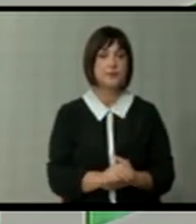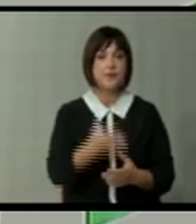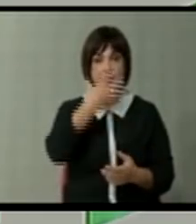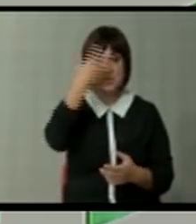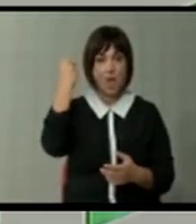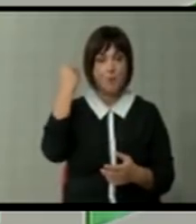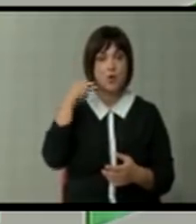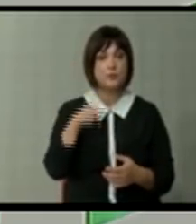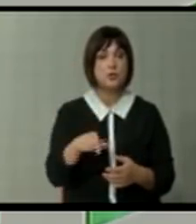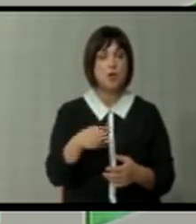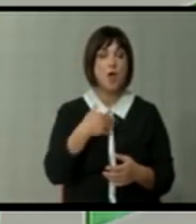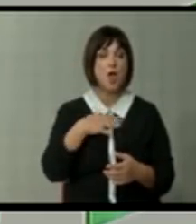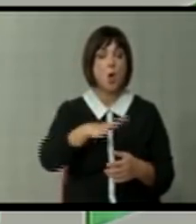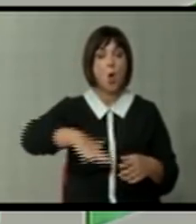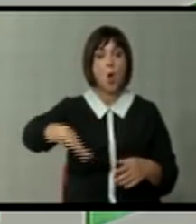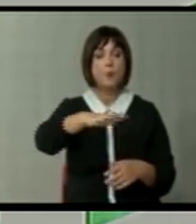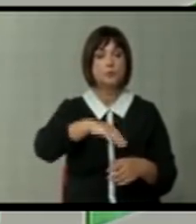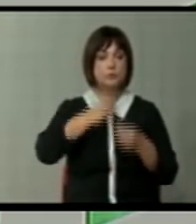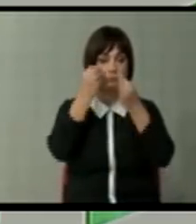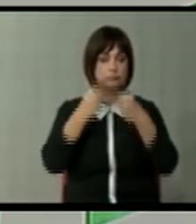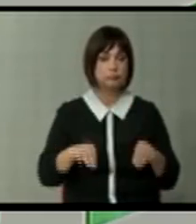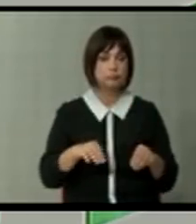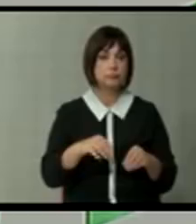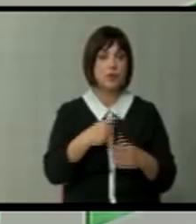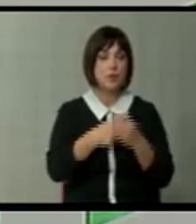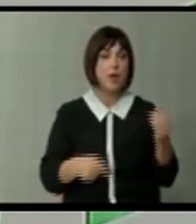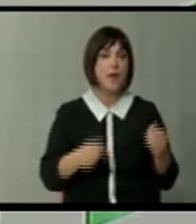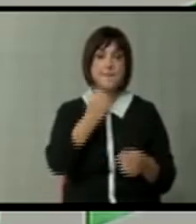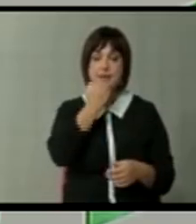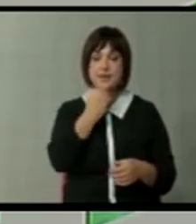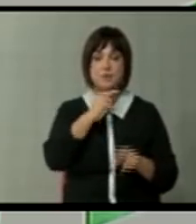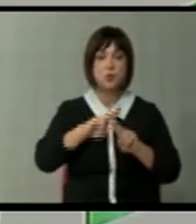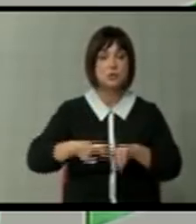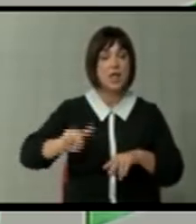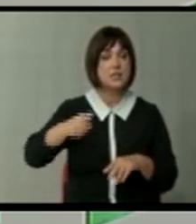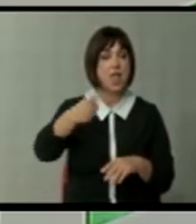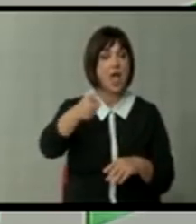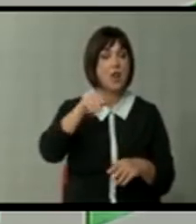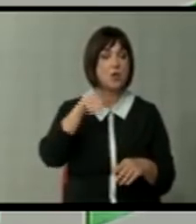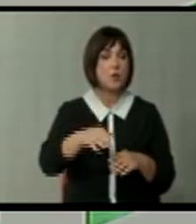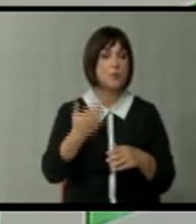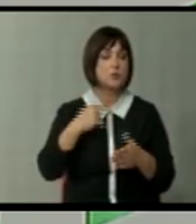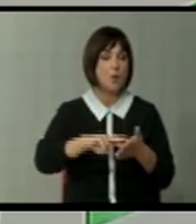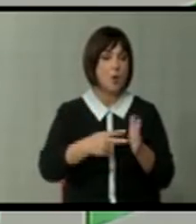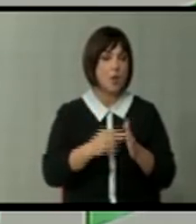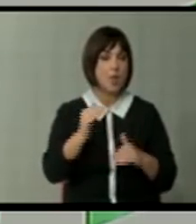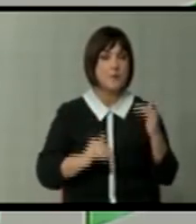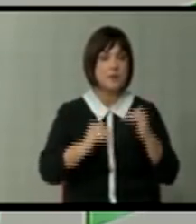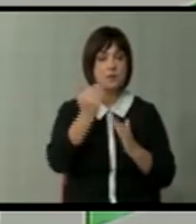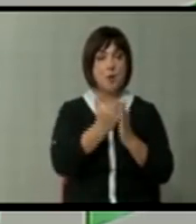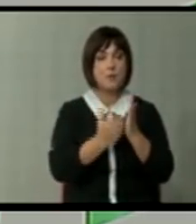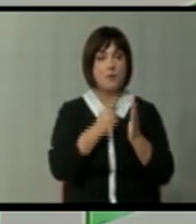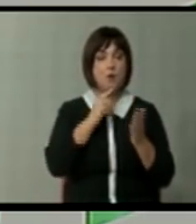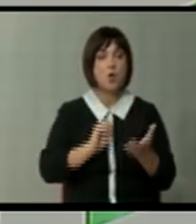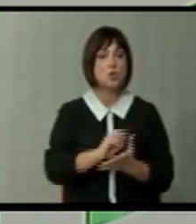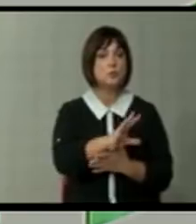Забораваме дека тотално како общество сме поразени. Приватниот сектор заостанува далеко позади политиките, механизмите и програмите кои